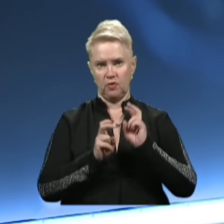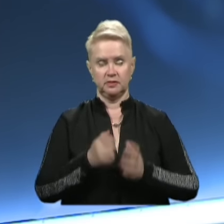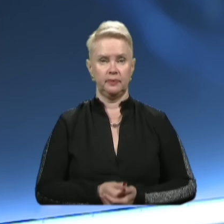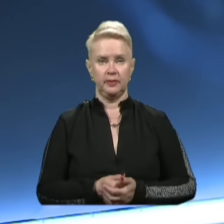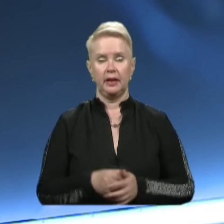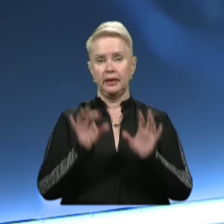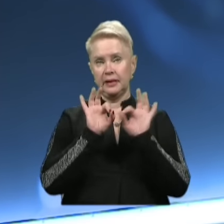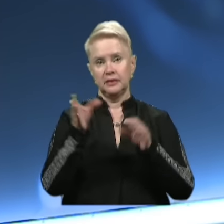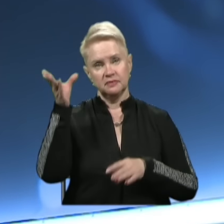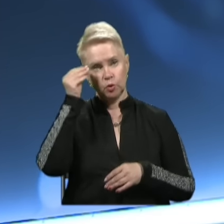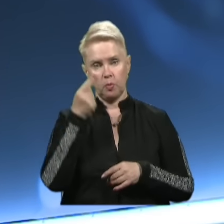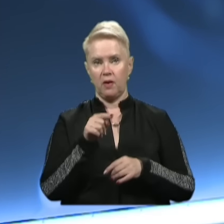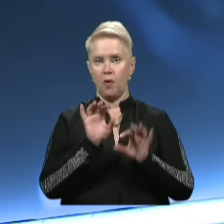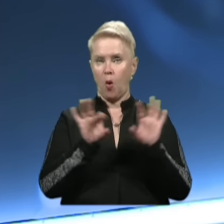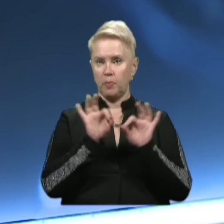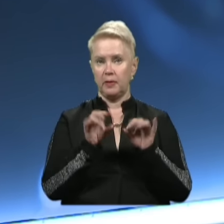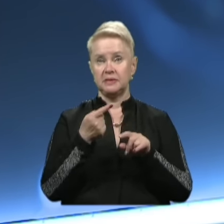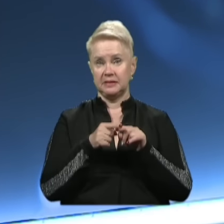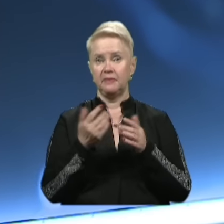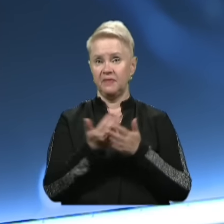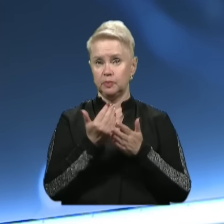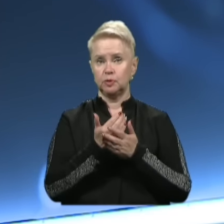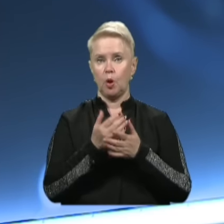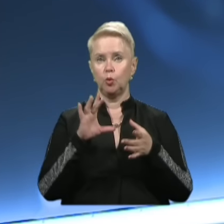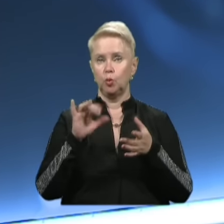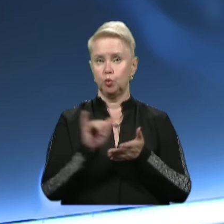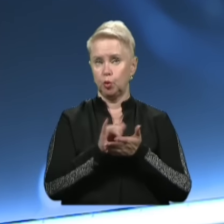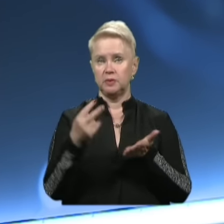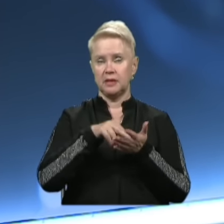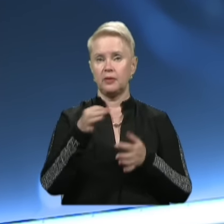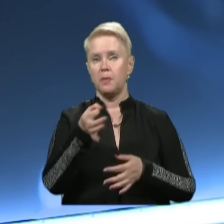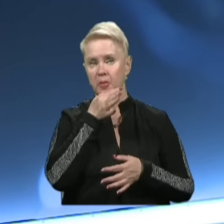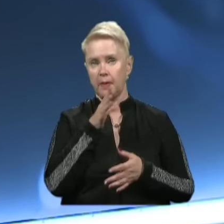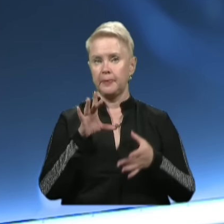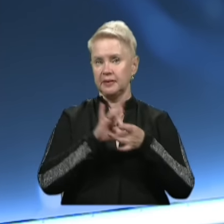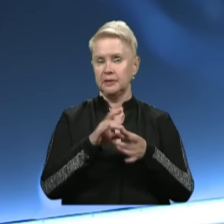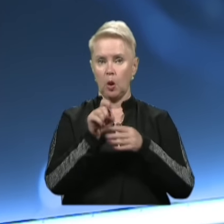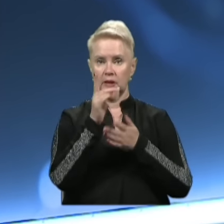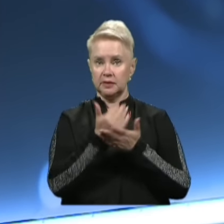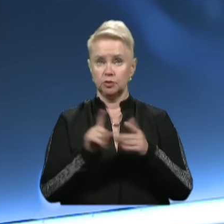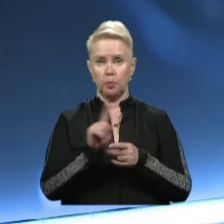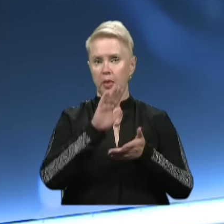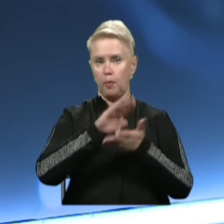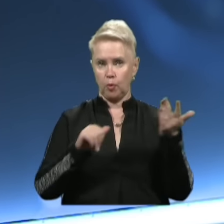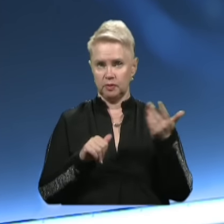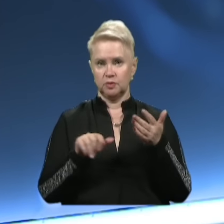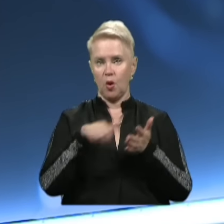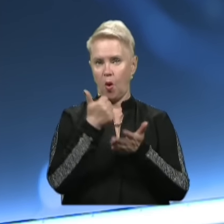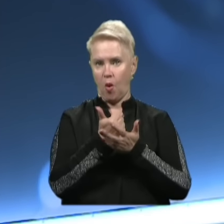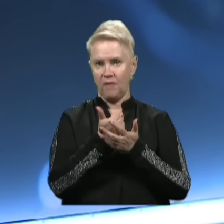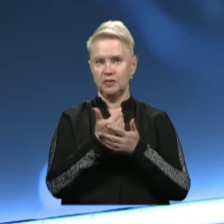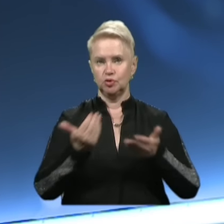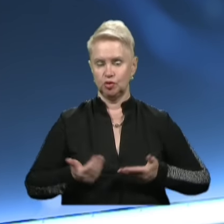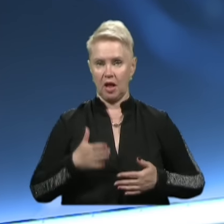Діліться своїми думками в коментарях під цим випуском на Ютубі. Ставте вподобайку, підписуйтесь на 11-й, щоб не пропустити головного